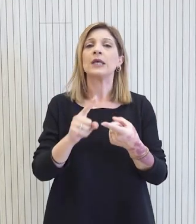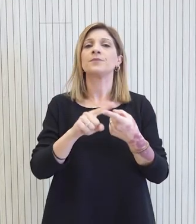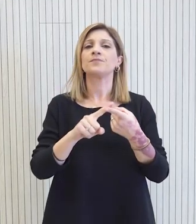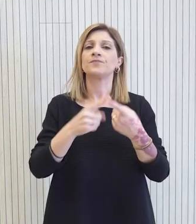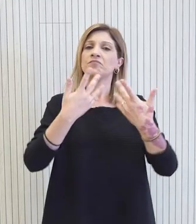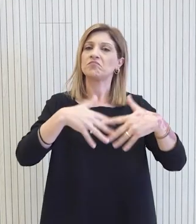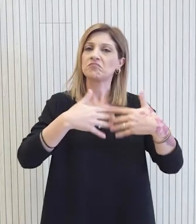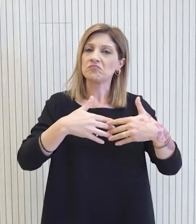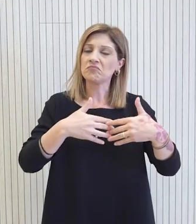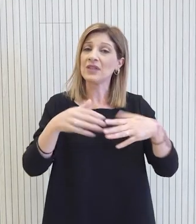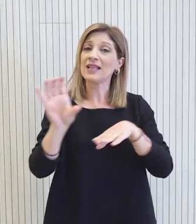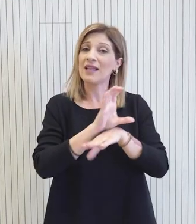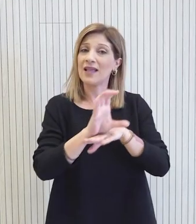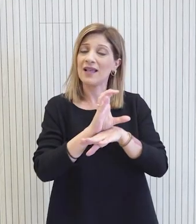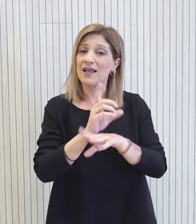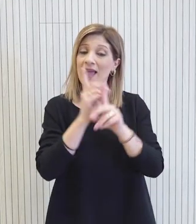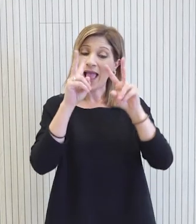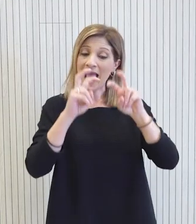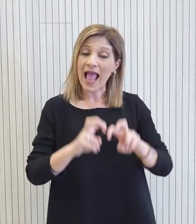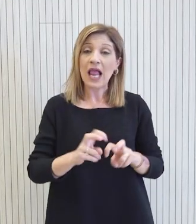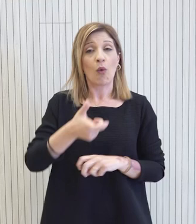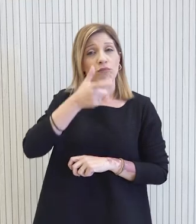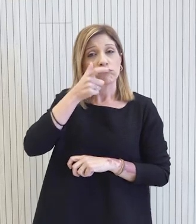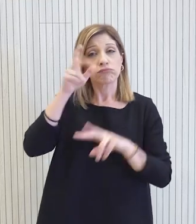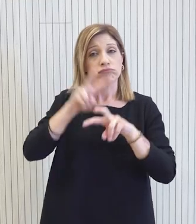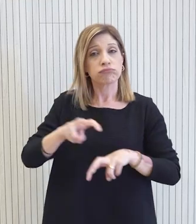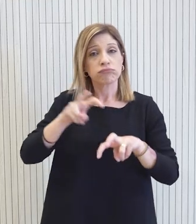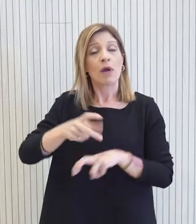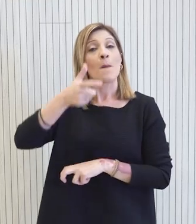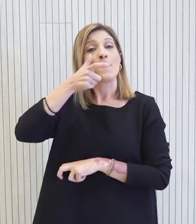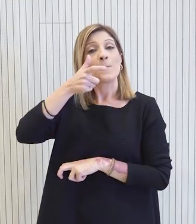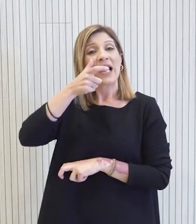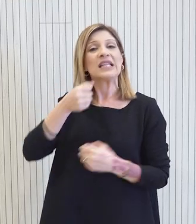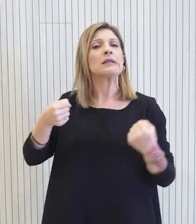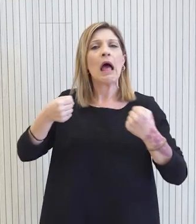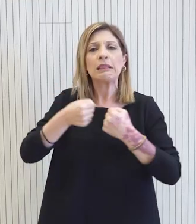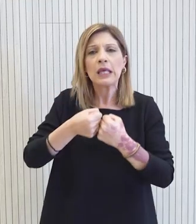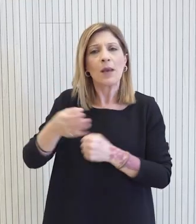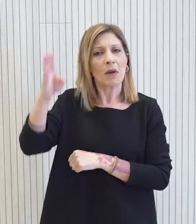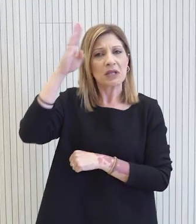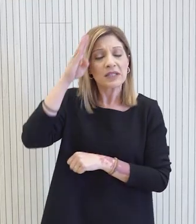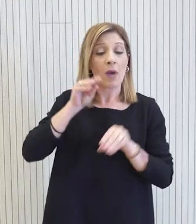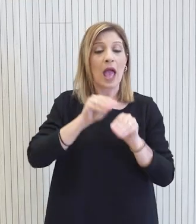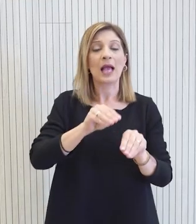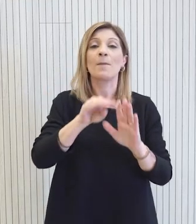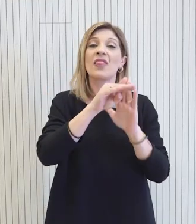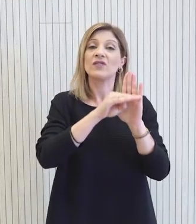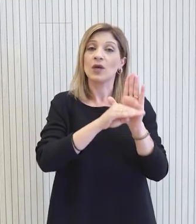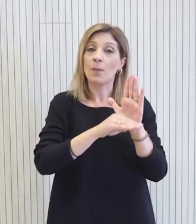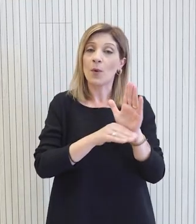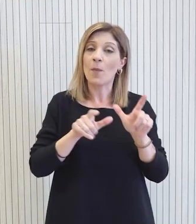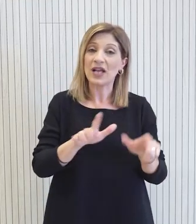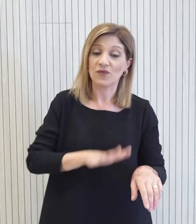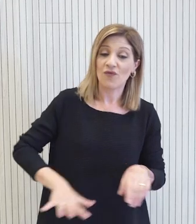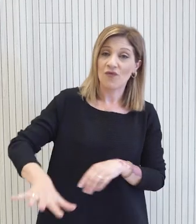λειτουργία πληροφοριακού συστήματος ελέγχων και επιθεωρήσεων, παρατηρητηρίου αντιχημάτων, εκπαιδευτικό πρόγραμμα για την ασφάλεια στο